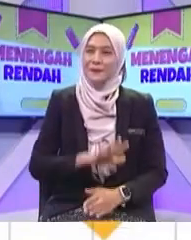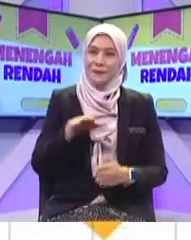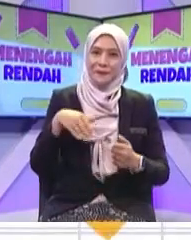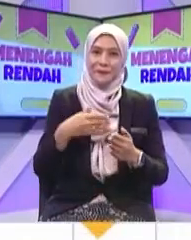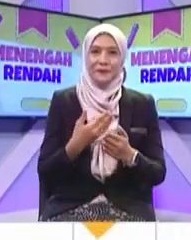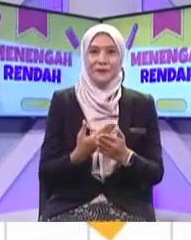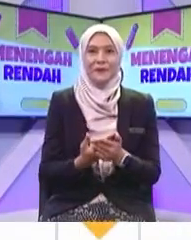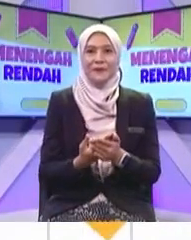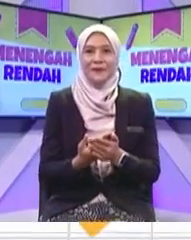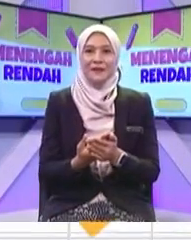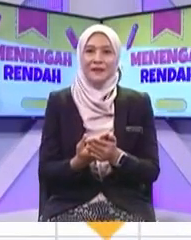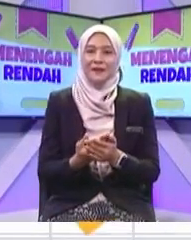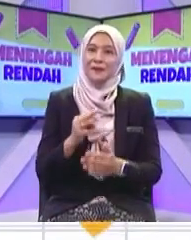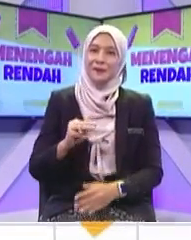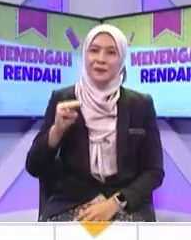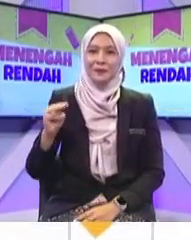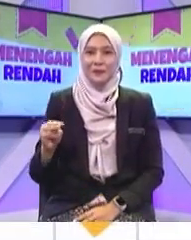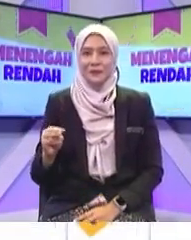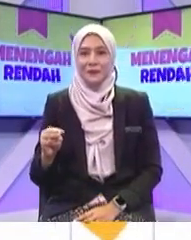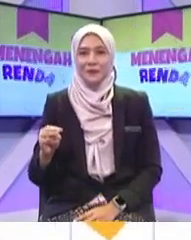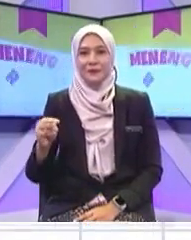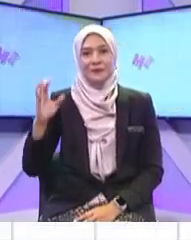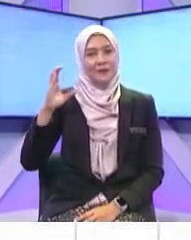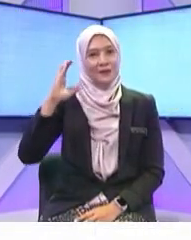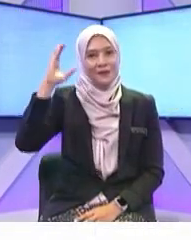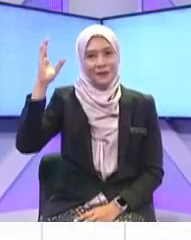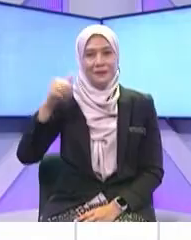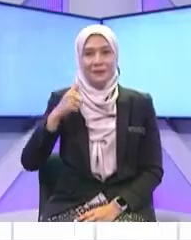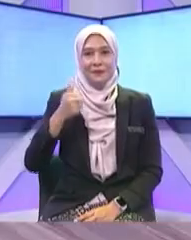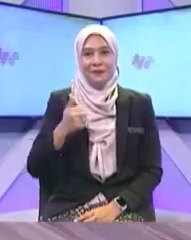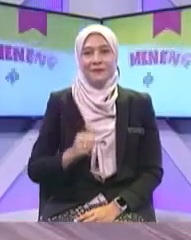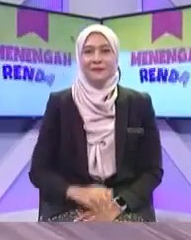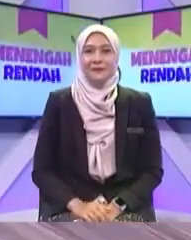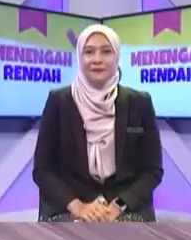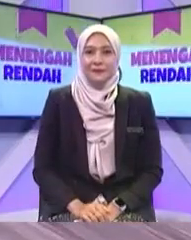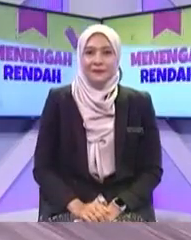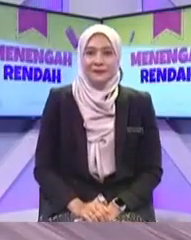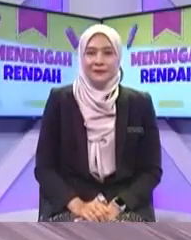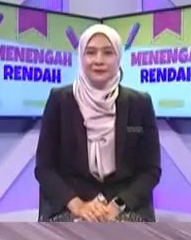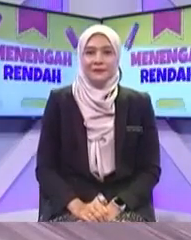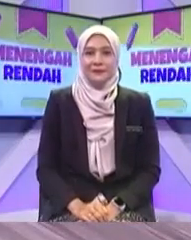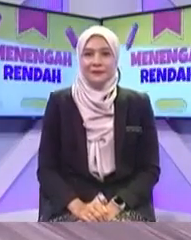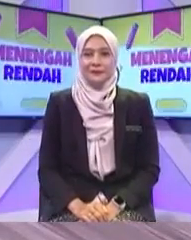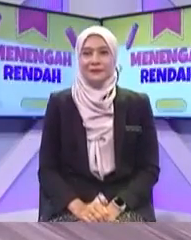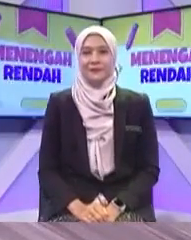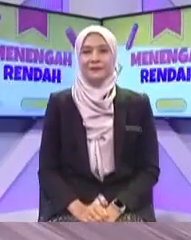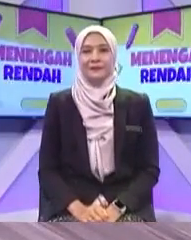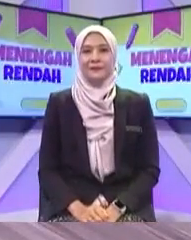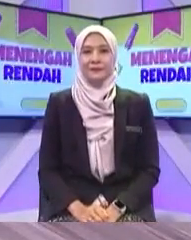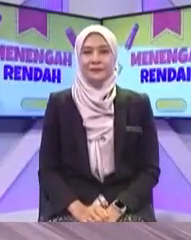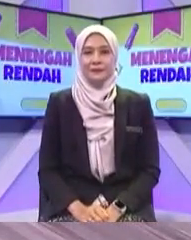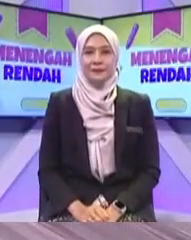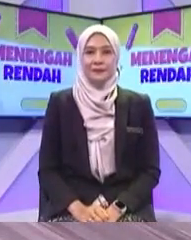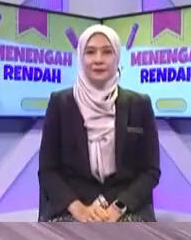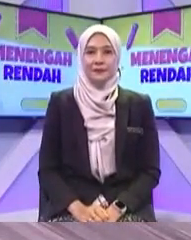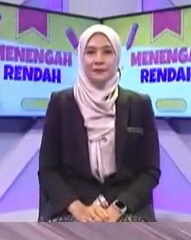cemelang terima kasih cikgu di rumah juga pasti juga cemelang baik cikgu dan jangan lupa kita tanya-tanya dimanakah